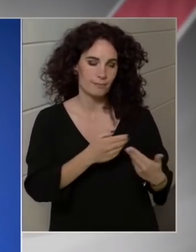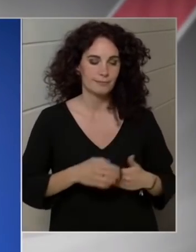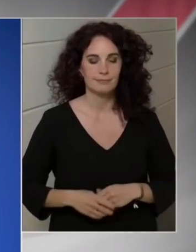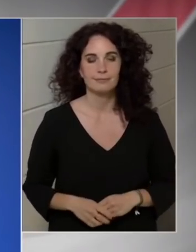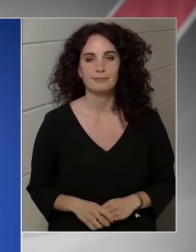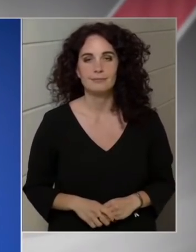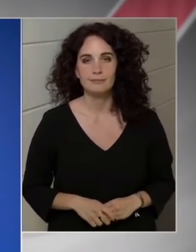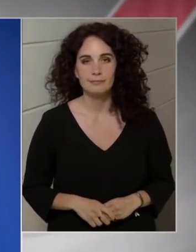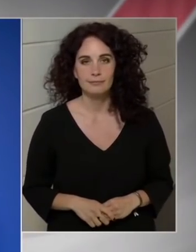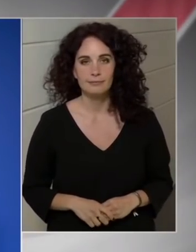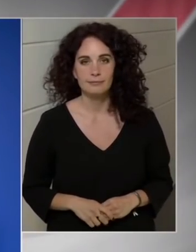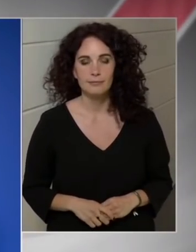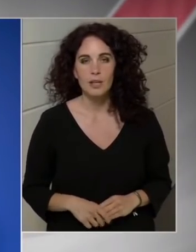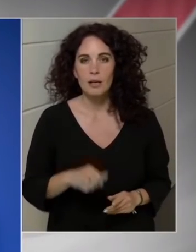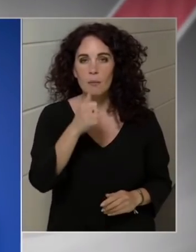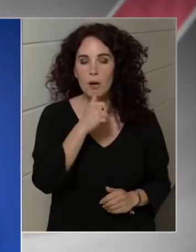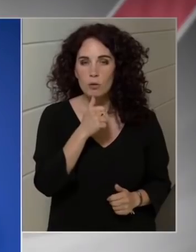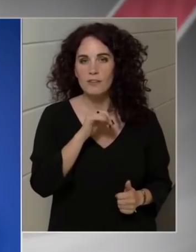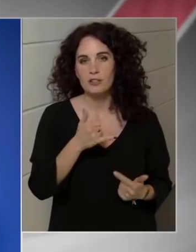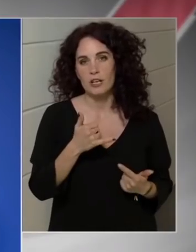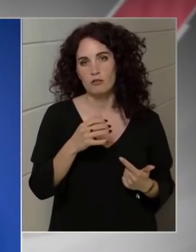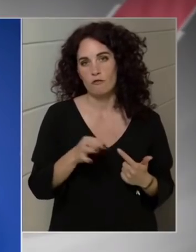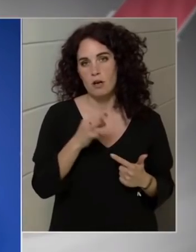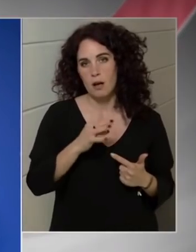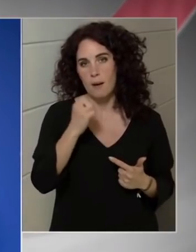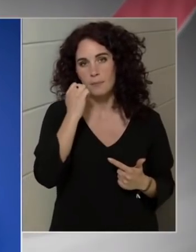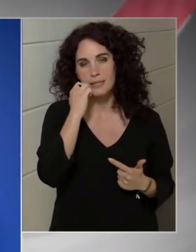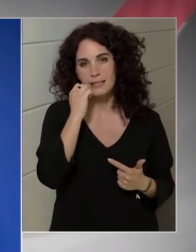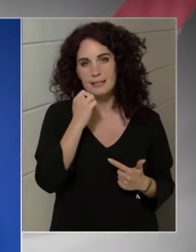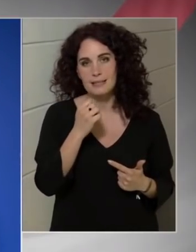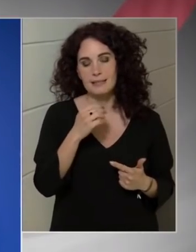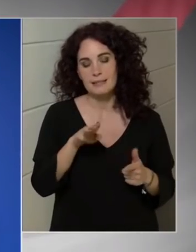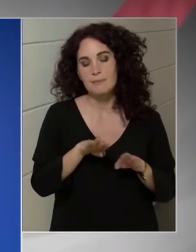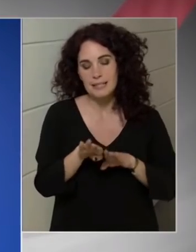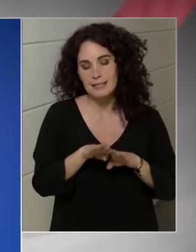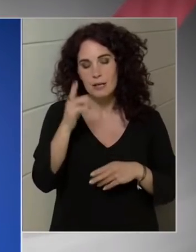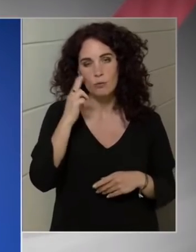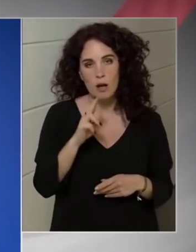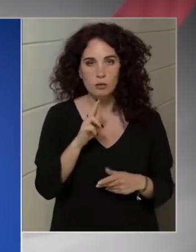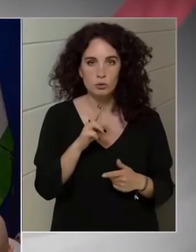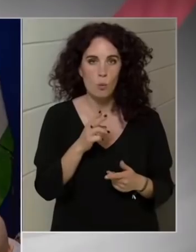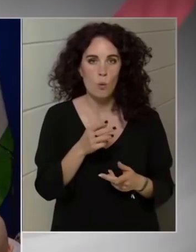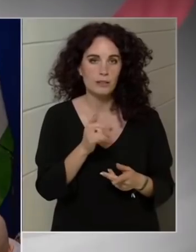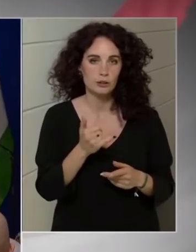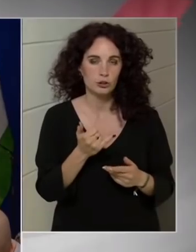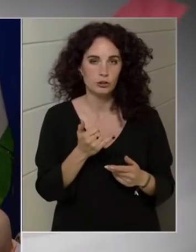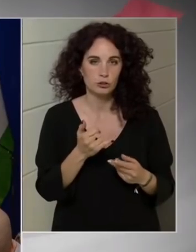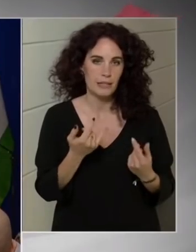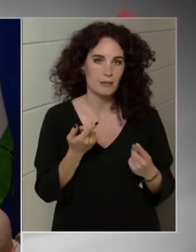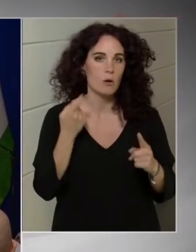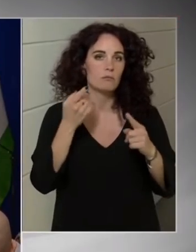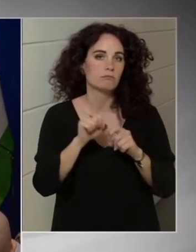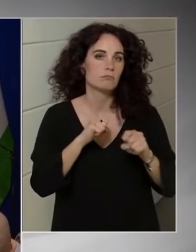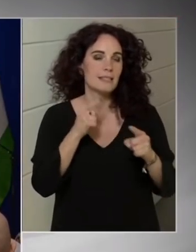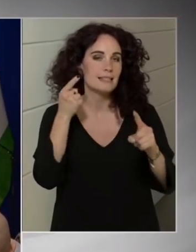A gazdaságfejlesztésért többen is felelnek, hiszen több gazdasági típus tárca van, de leginkább a mellettem álló miniszterúr.